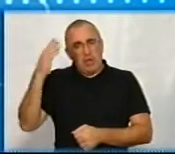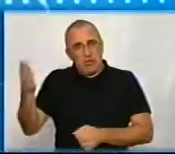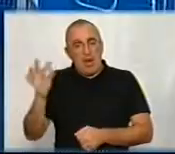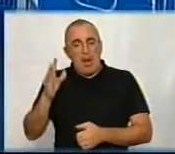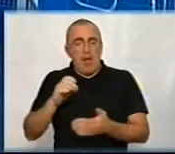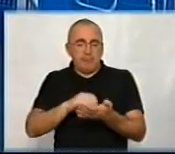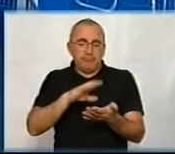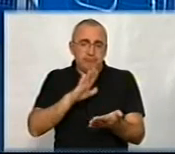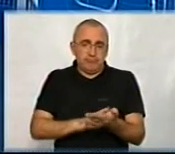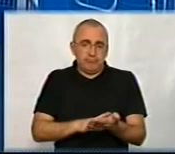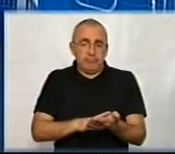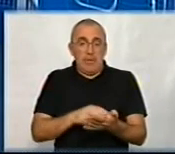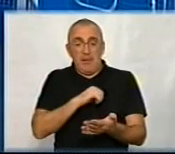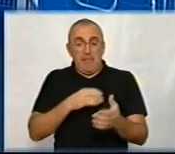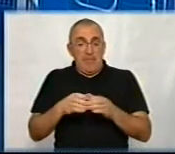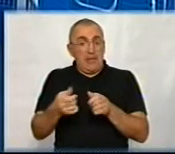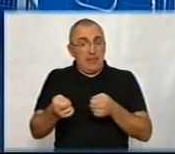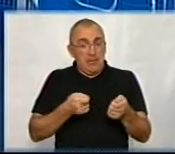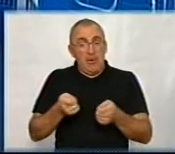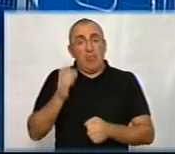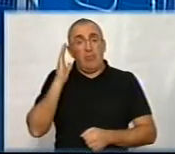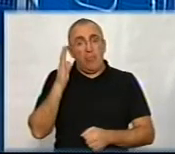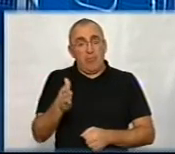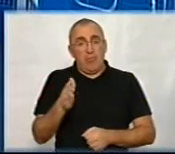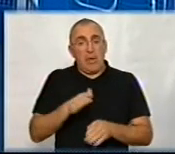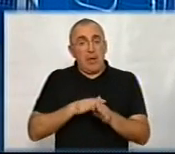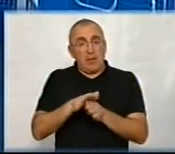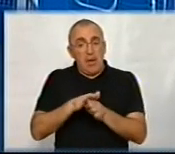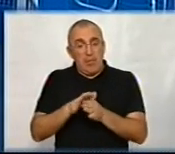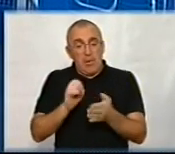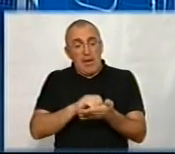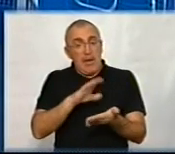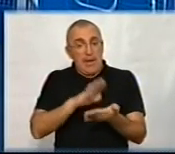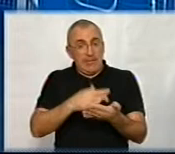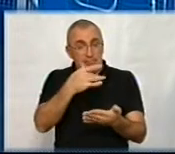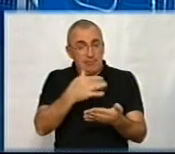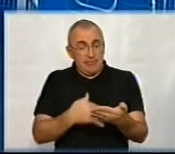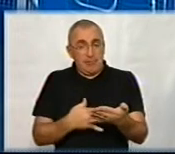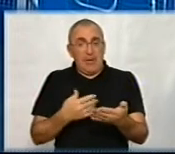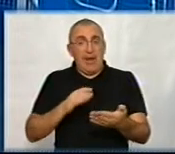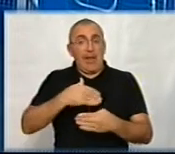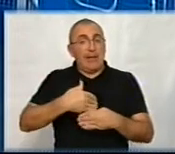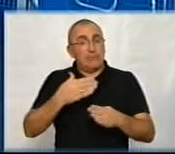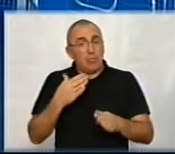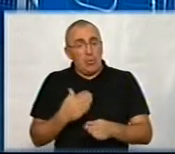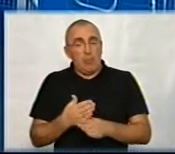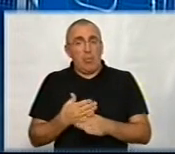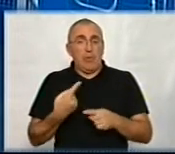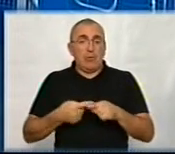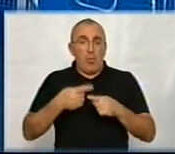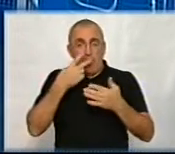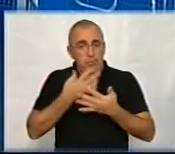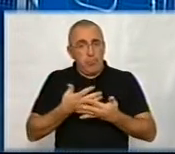цих реєстрів. Але місцеве самоврядування буде якраз наповнювати ці реєстри, і це теж інструмент такої